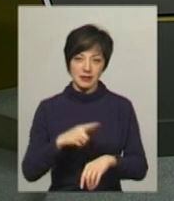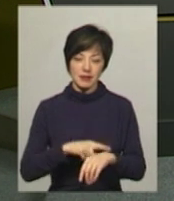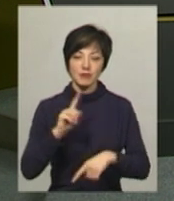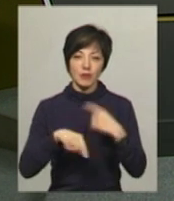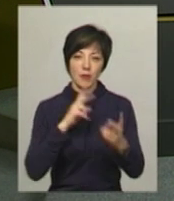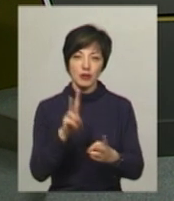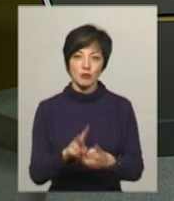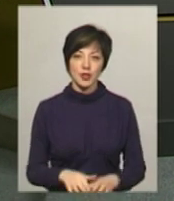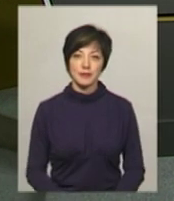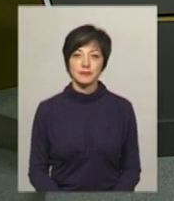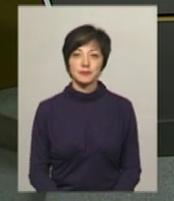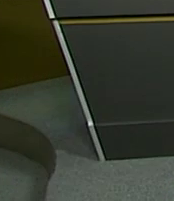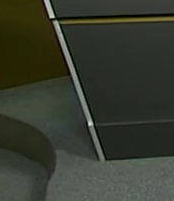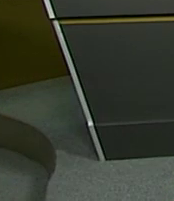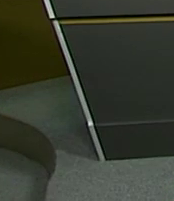Побачимось!